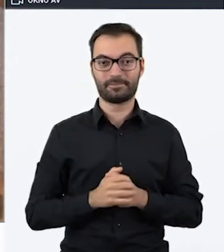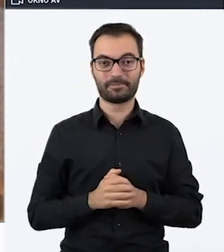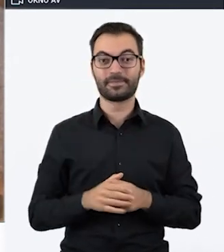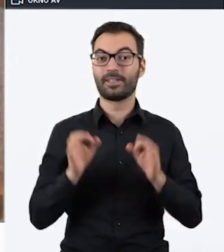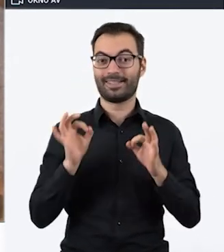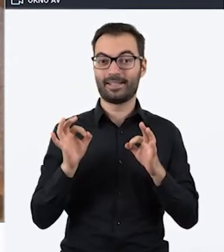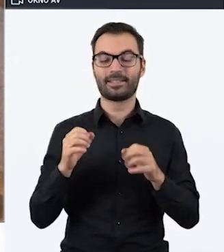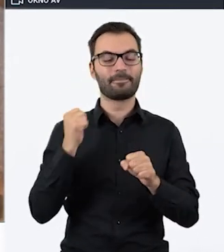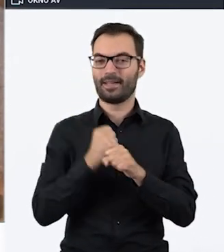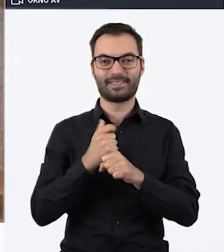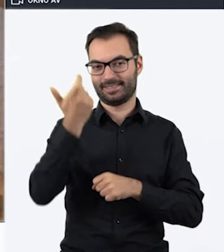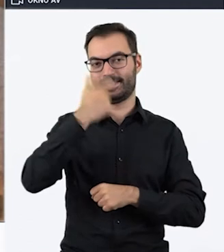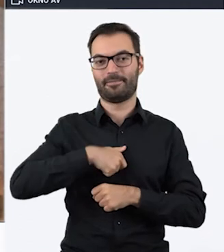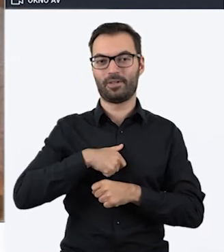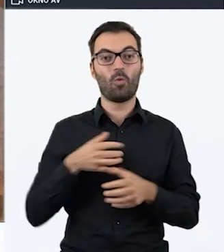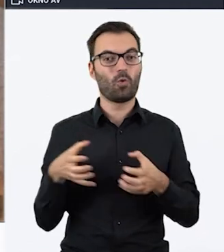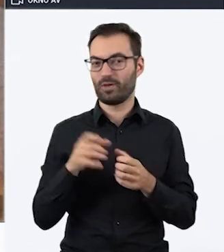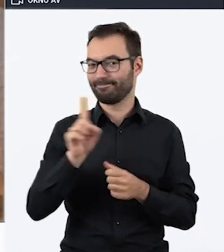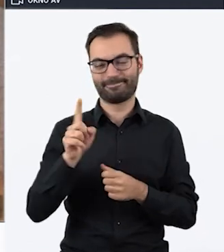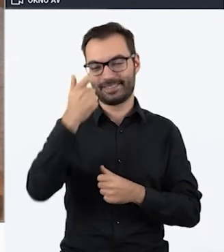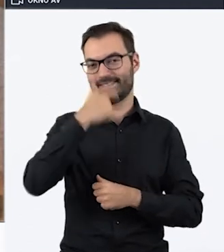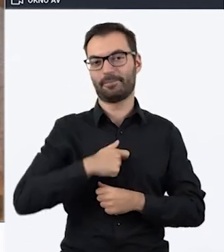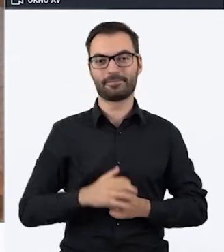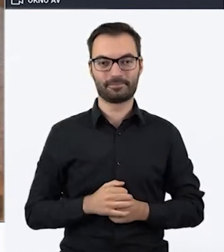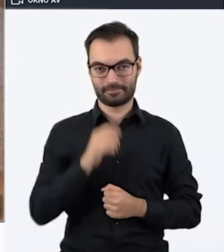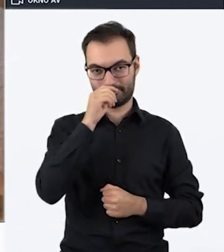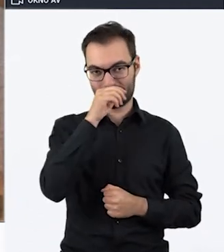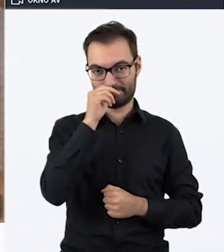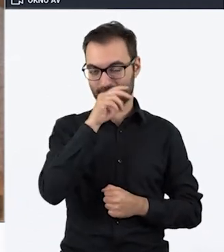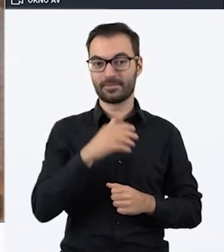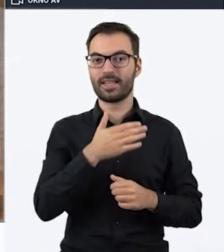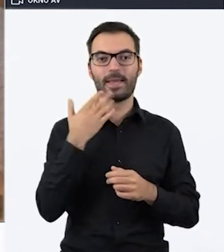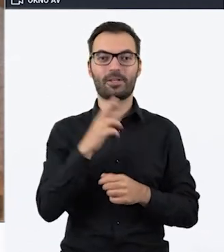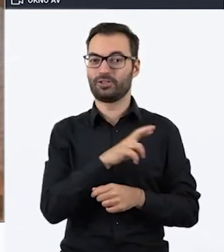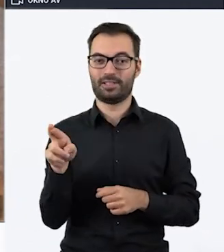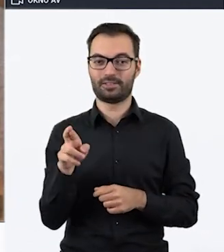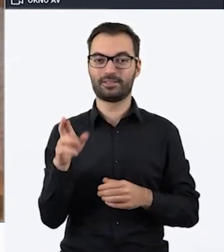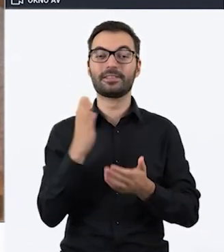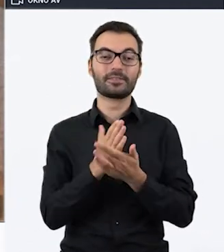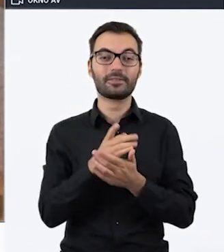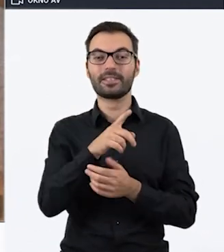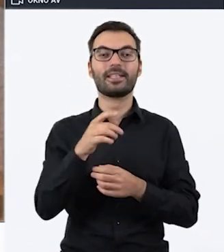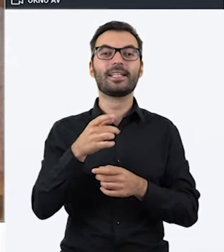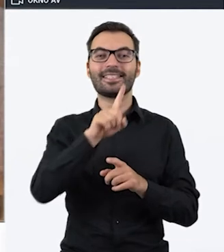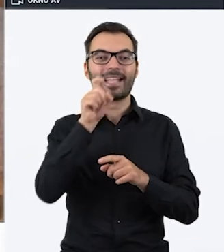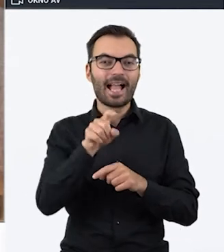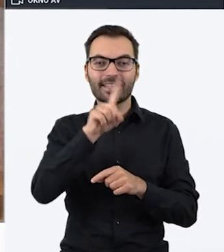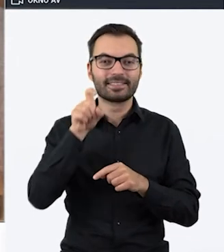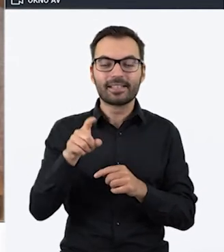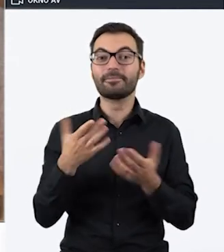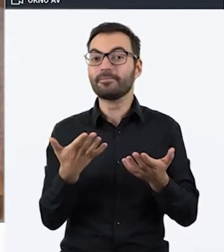razem jest to raczej praca samodzielna niż praca grupowa. No i nie mamy rekwizytów, a zagadki są